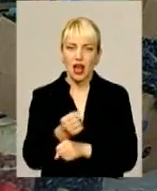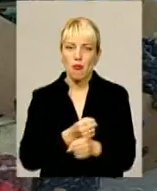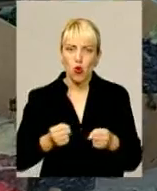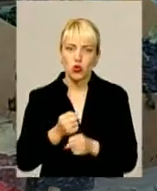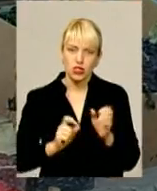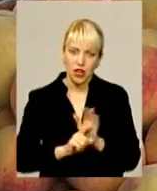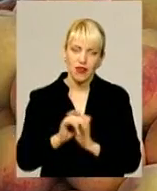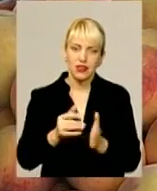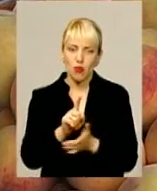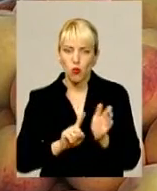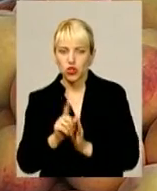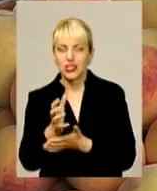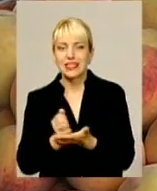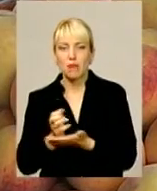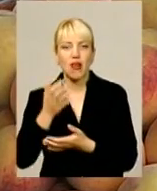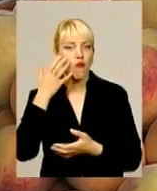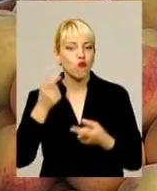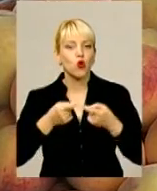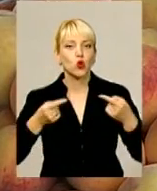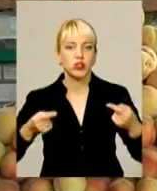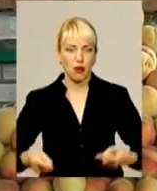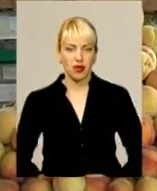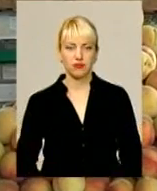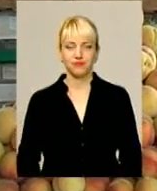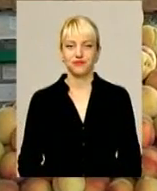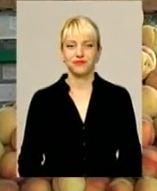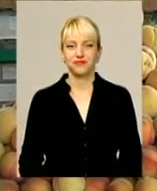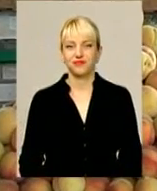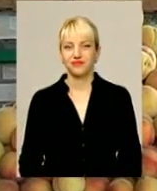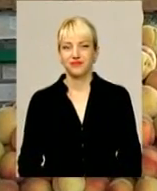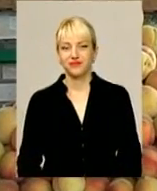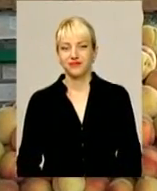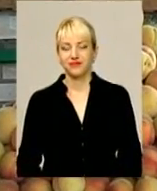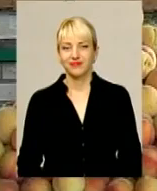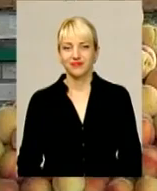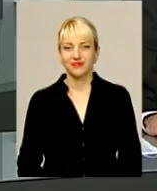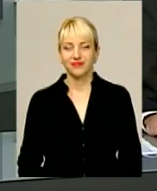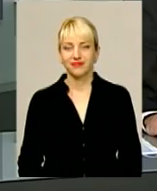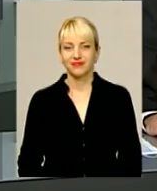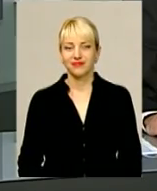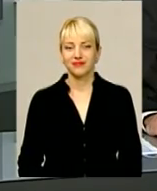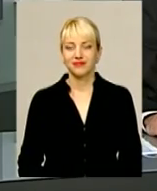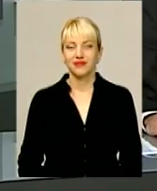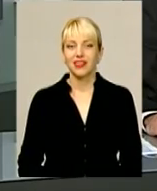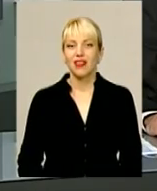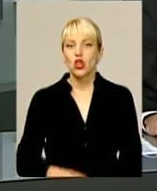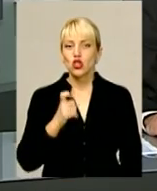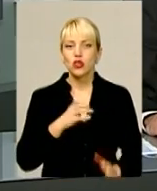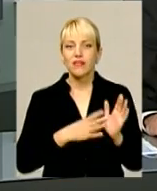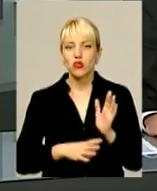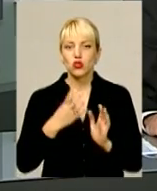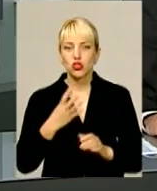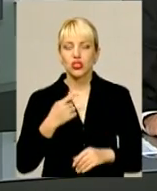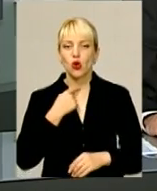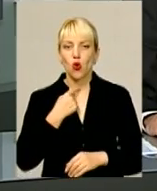і починати запасатися фруктами. Тетяна Пресикар, Максим Захарченко для інформаційного випуску. 194